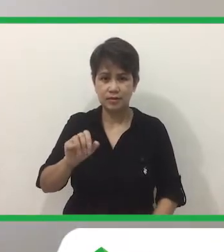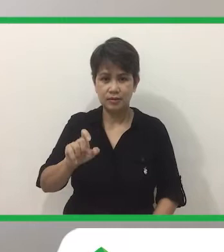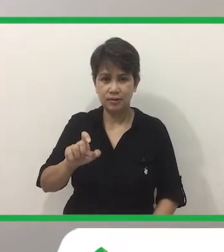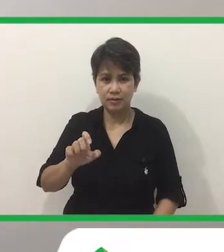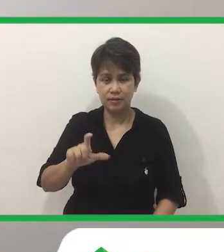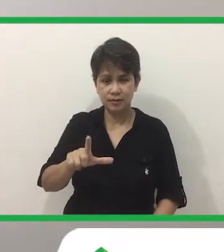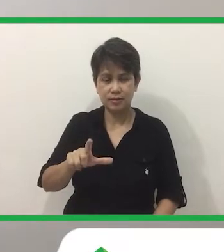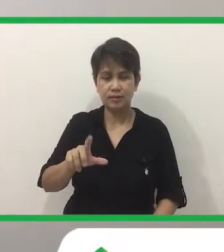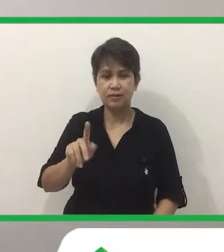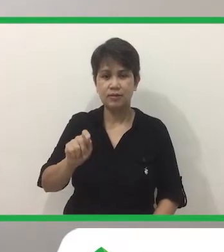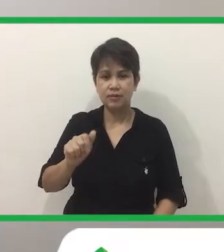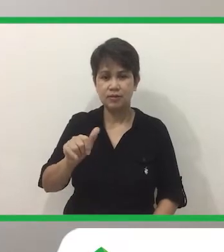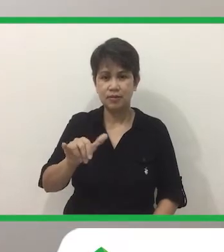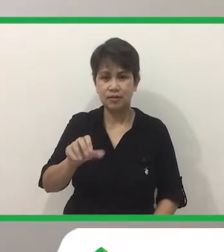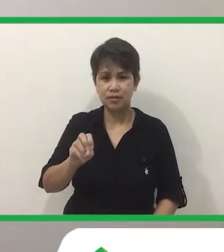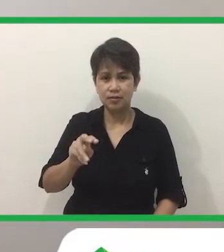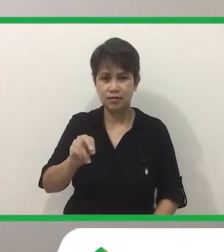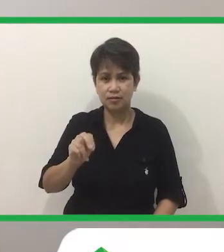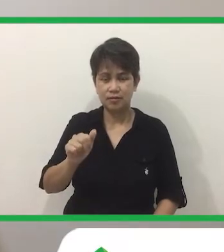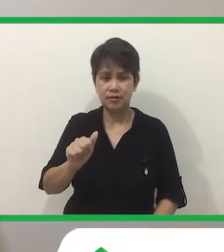ni Kuya Ray. Ayan.